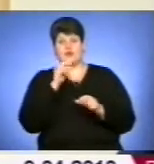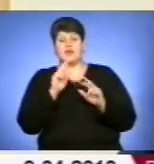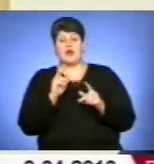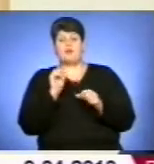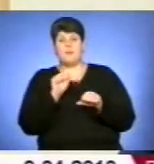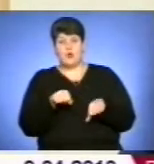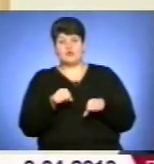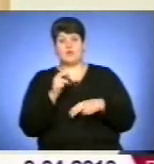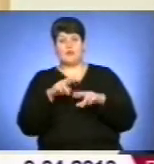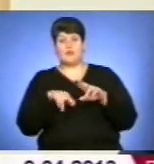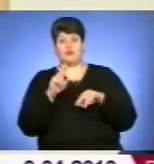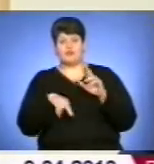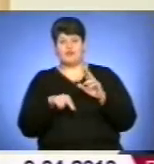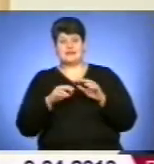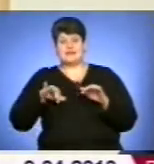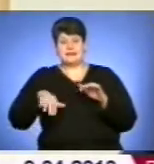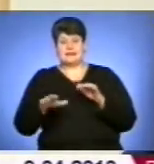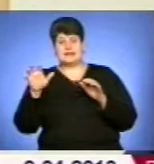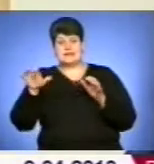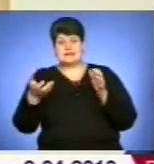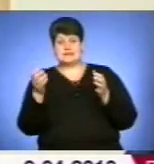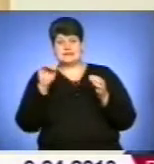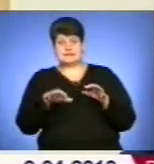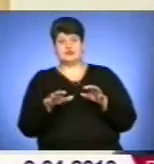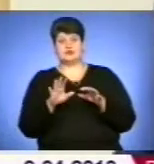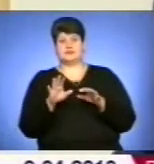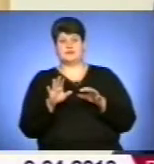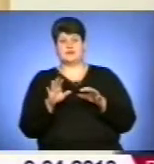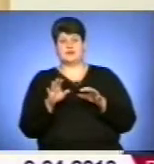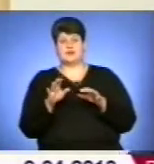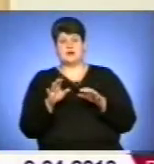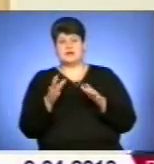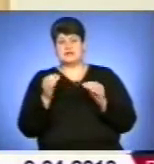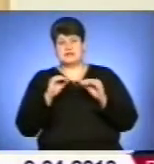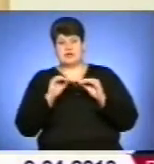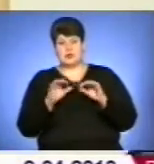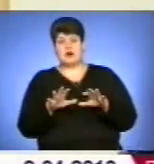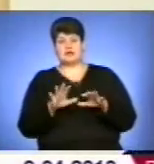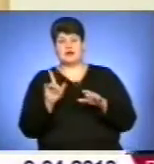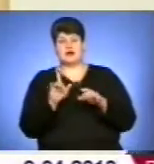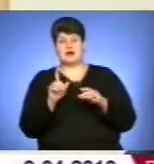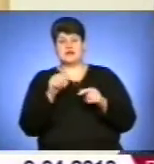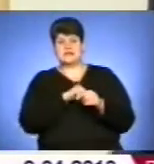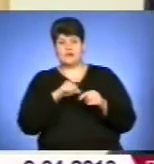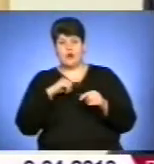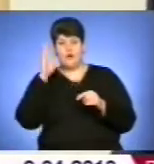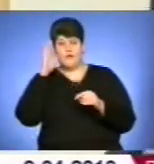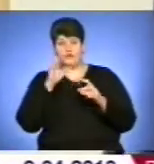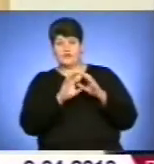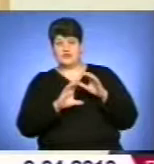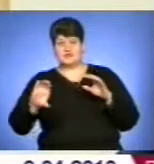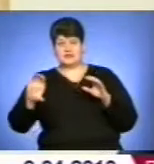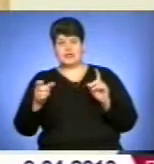водогін, зарити, закопати, що добре, що зверху асфальт не положили, а самого водовідведення від труб і